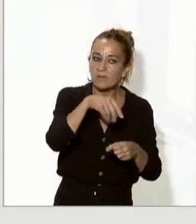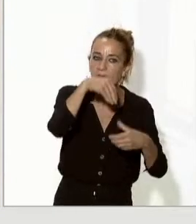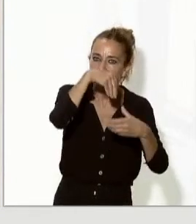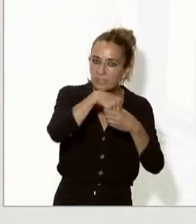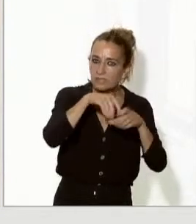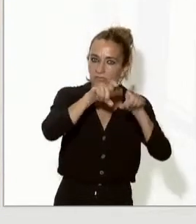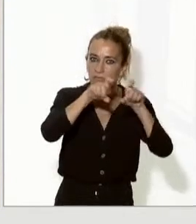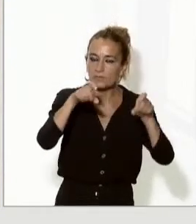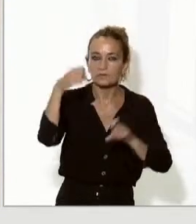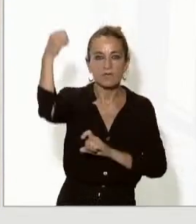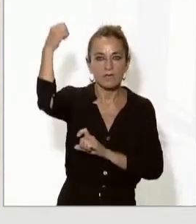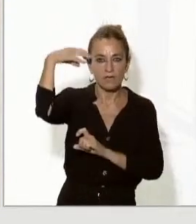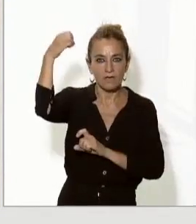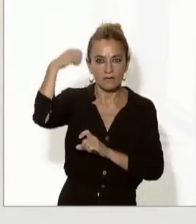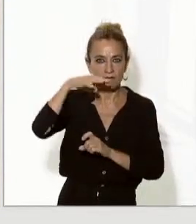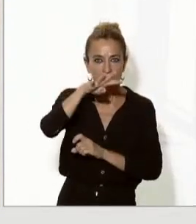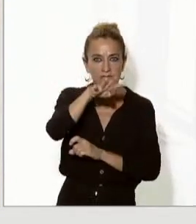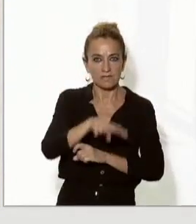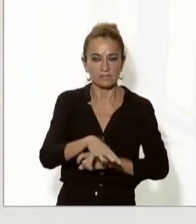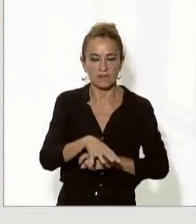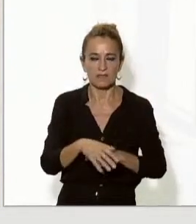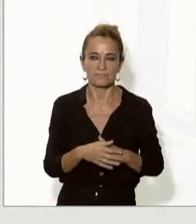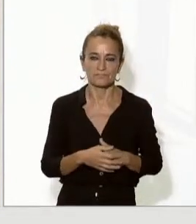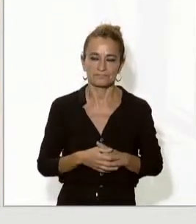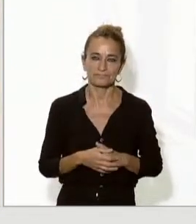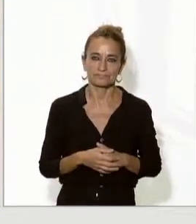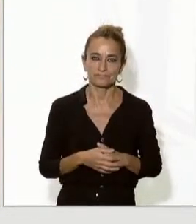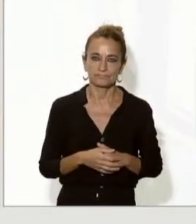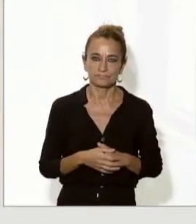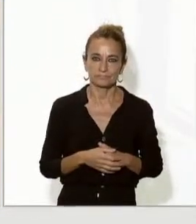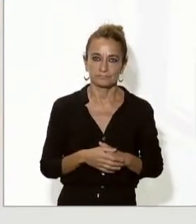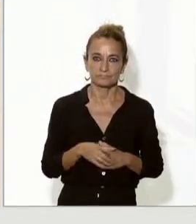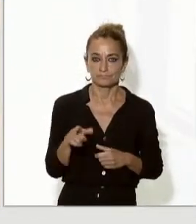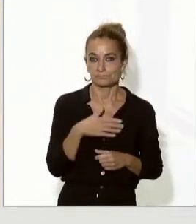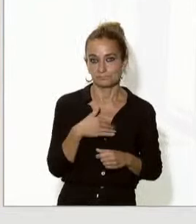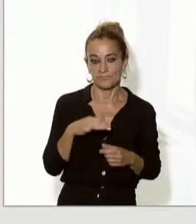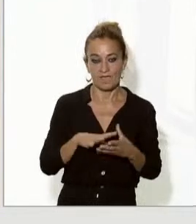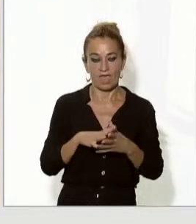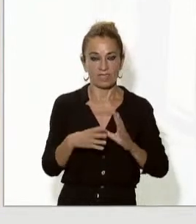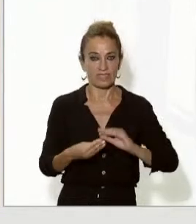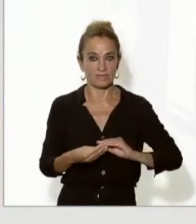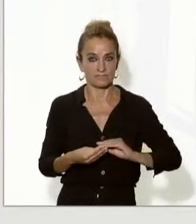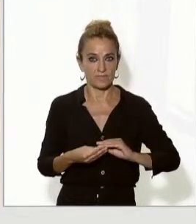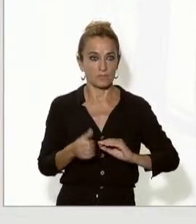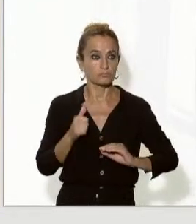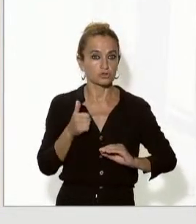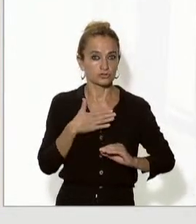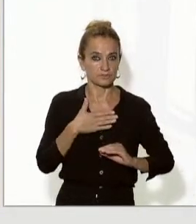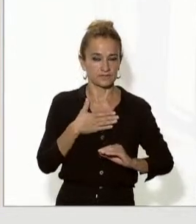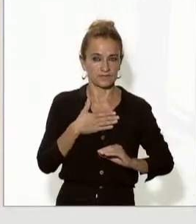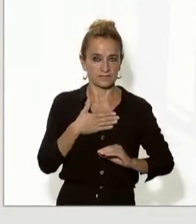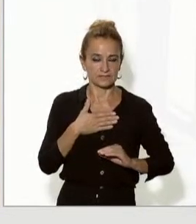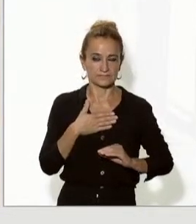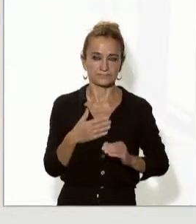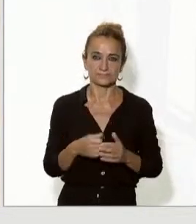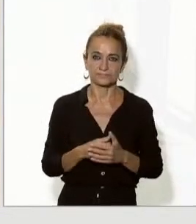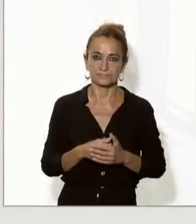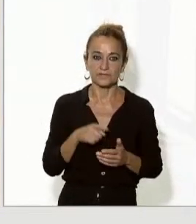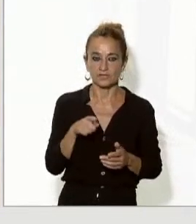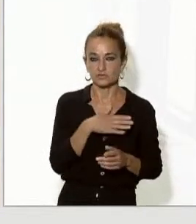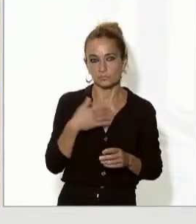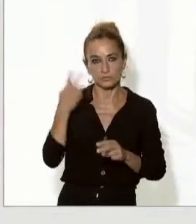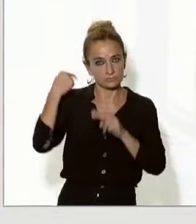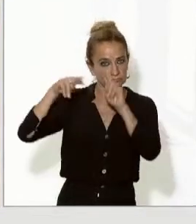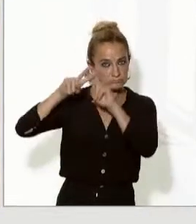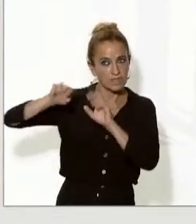també mesures específiques adaptades a les possibilitats que tenim en aquests moments des de la llengua de Catalunya per defensar el català també